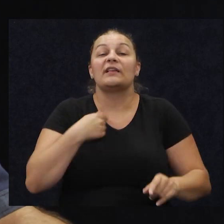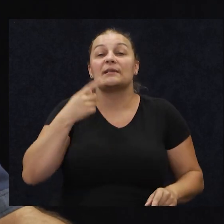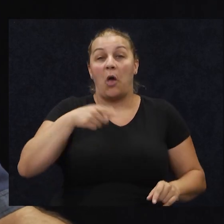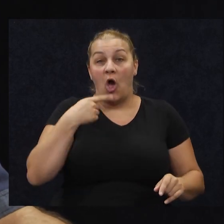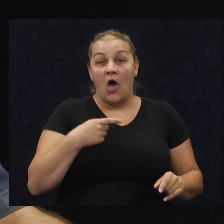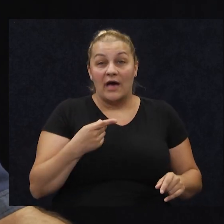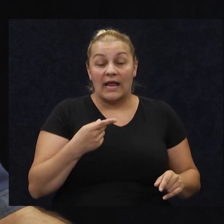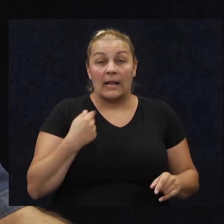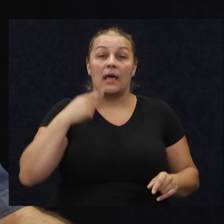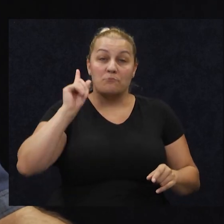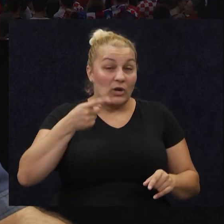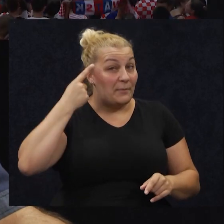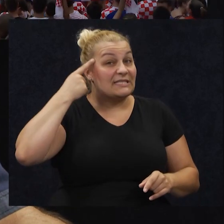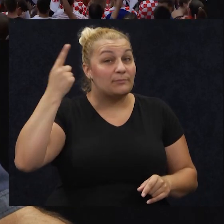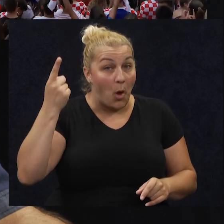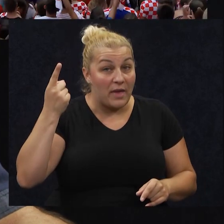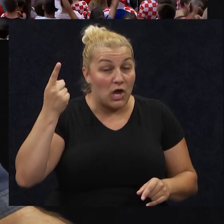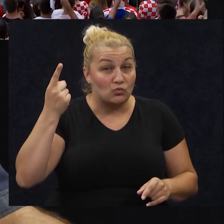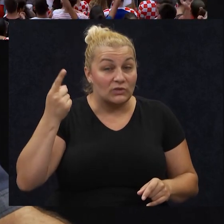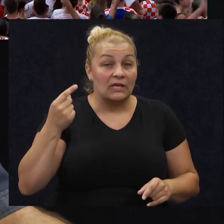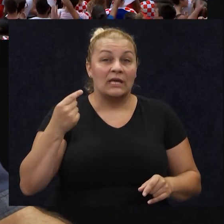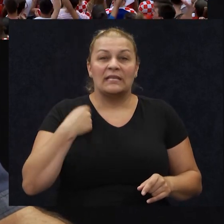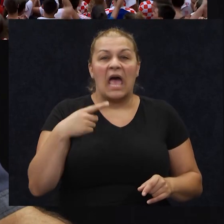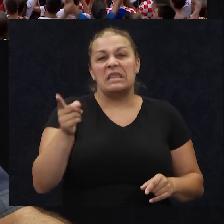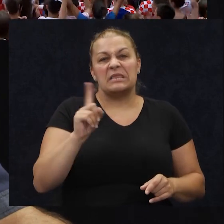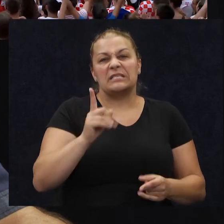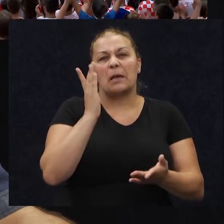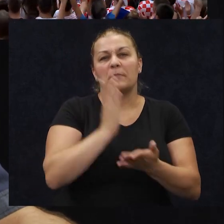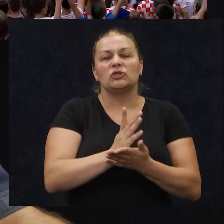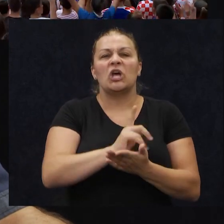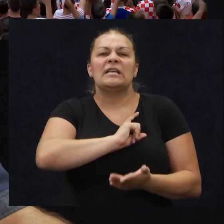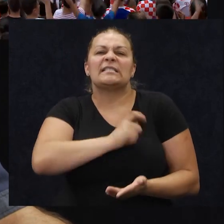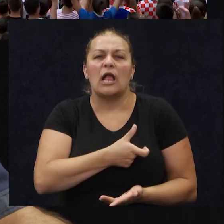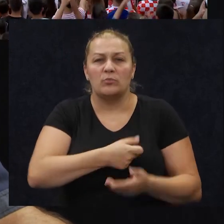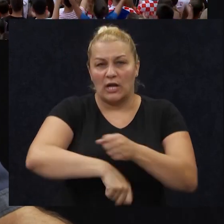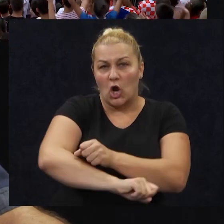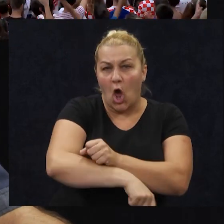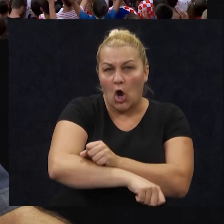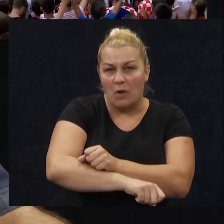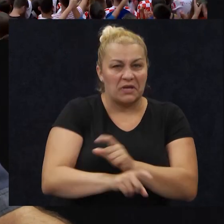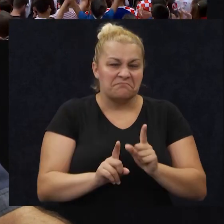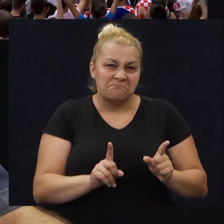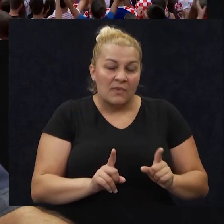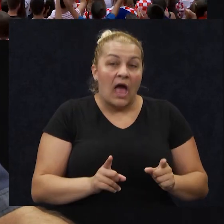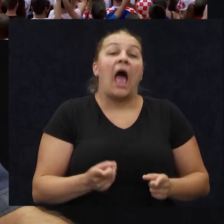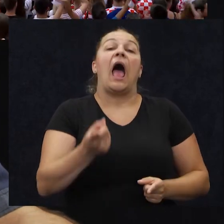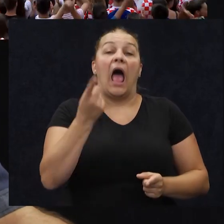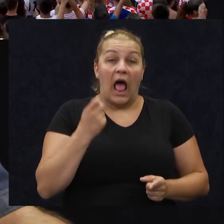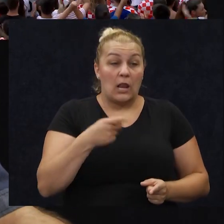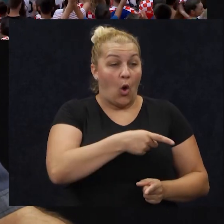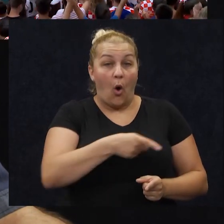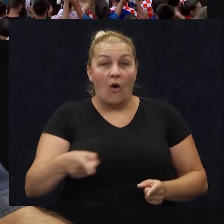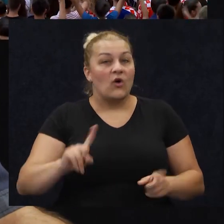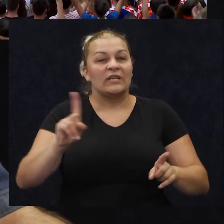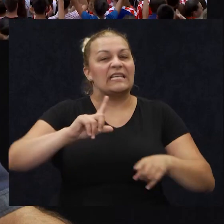Ja moram spomenuti da nisam baš neki zaljubljeni ku nogomet, ali ovo nije stvar